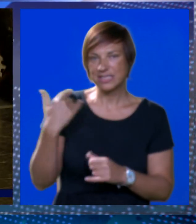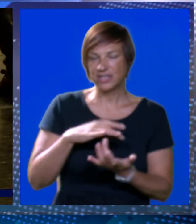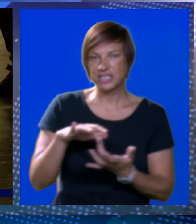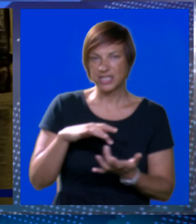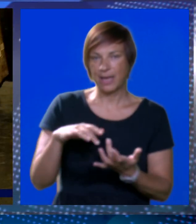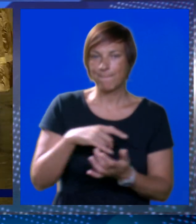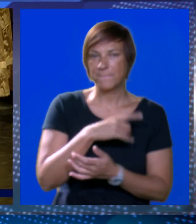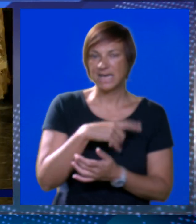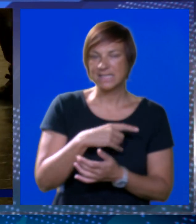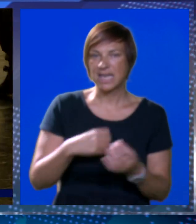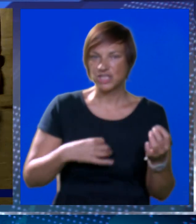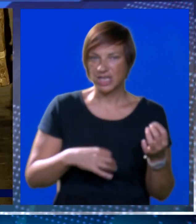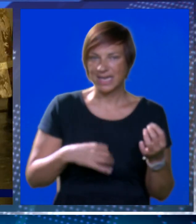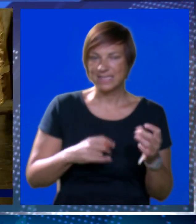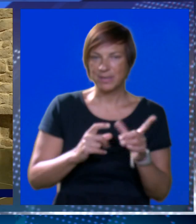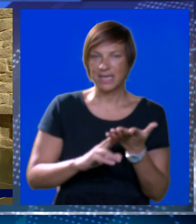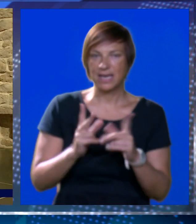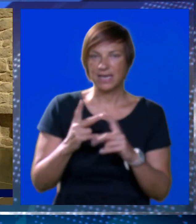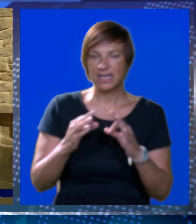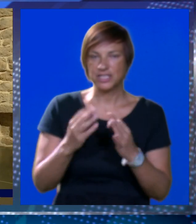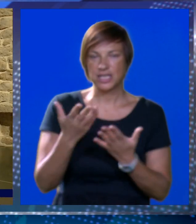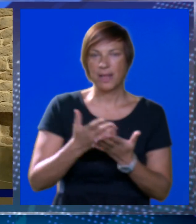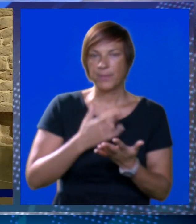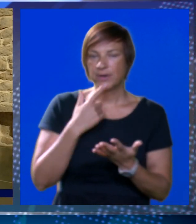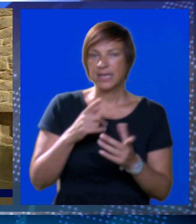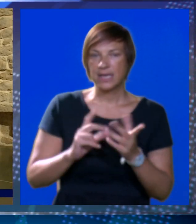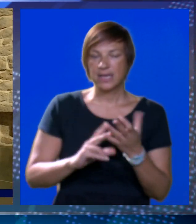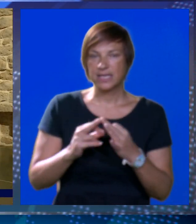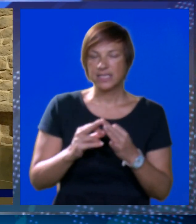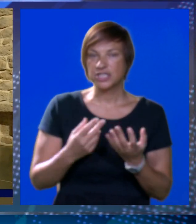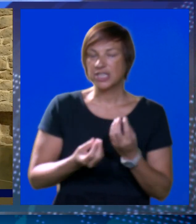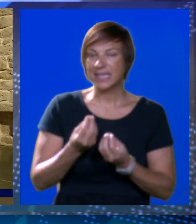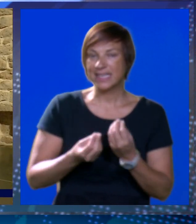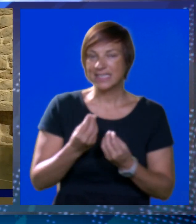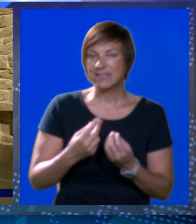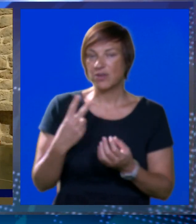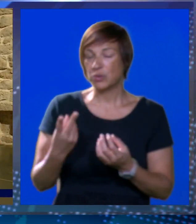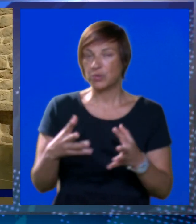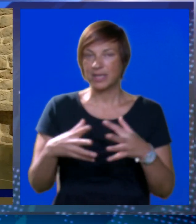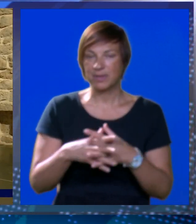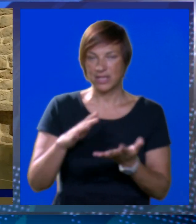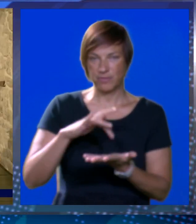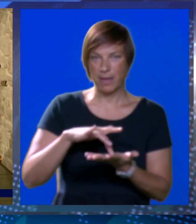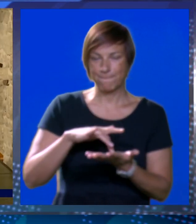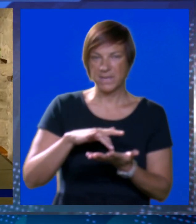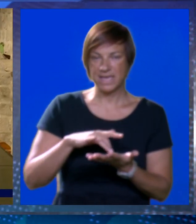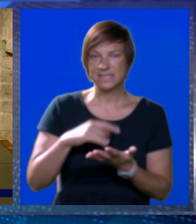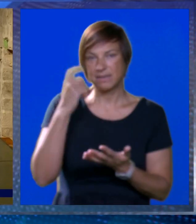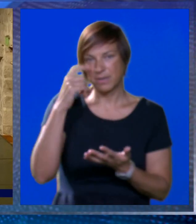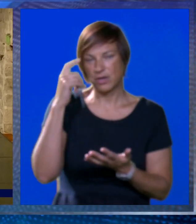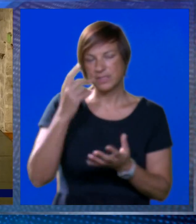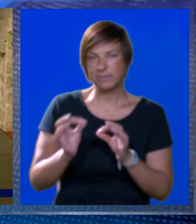ondašnjih plesačica, plesača i glazbenika Linja. Programe koje je Linja izveo u Dižonu i u mnogim drugim gradovima i mjestima